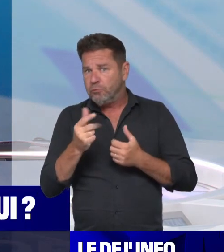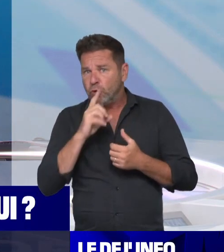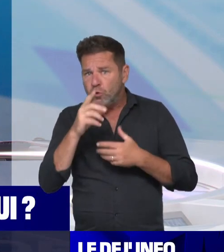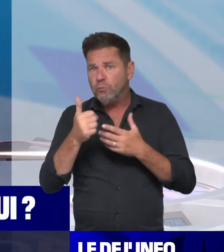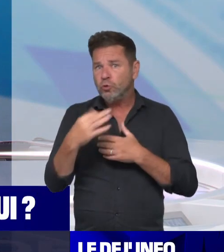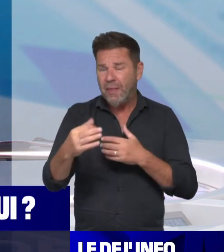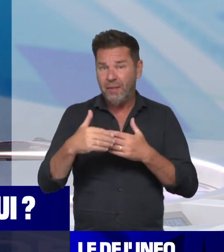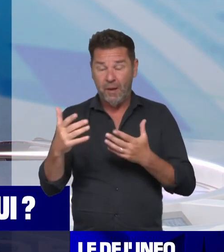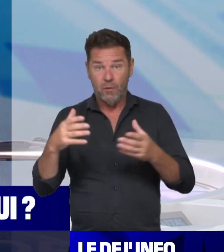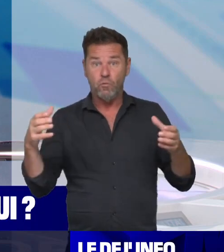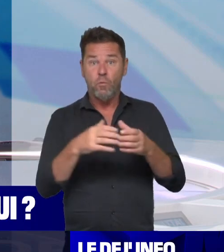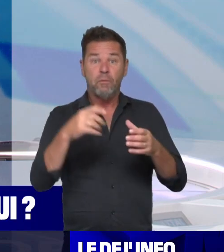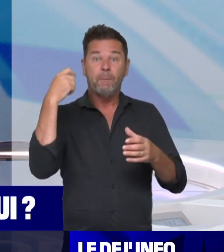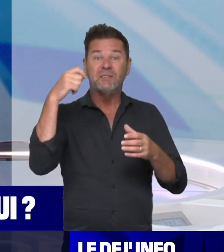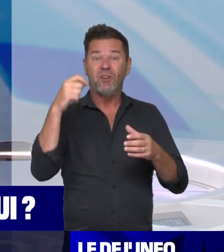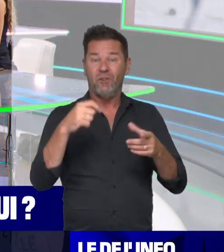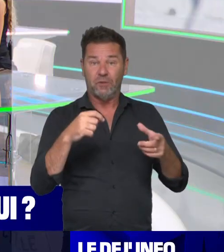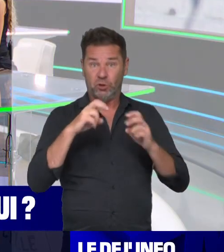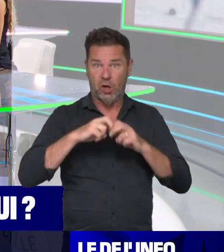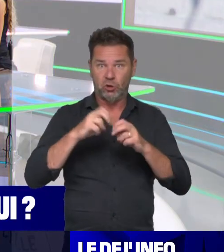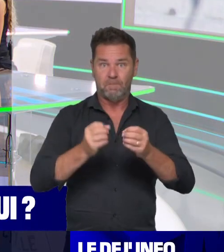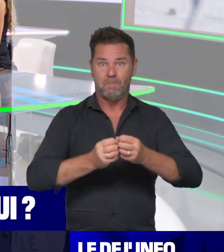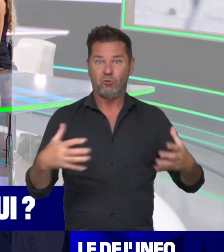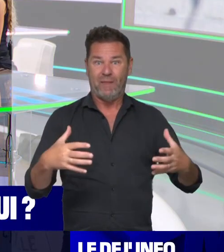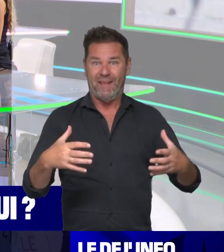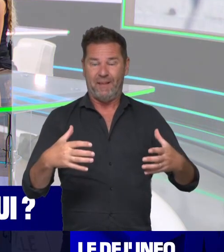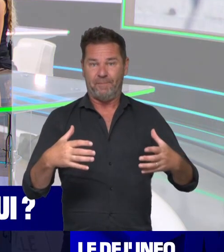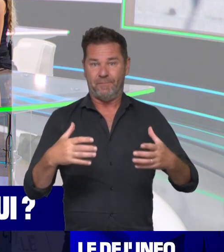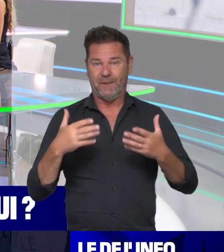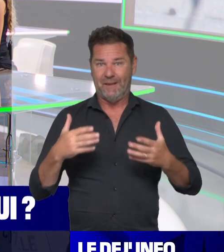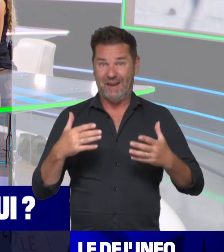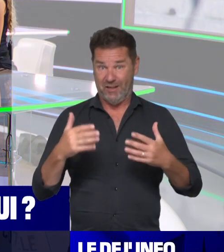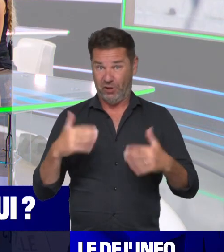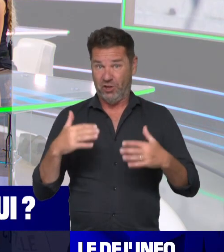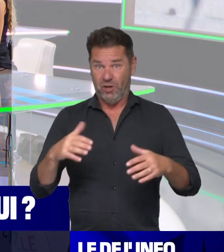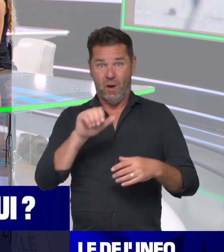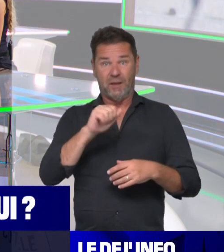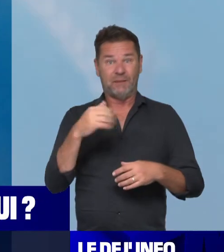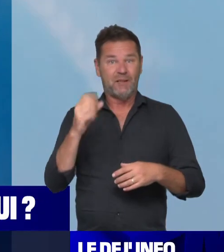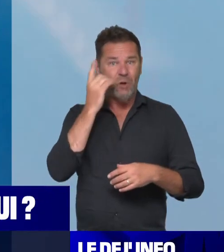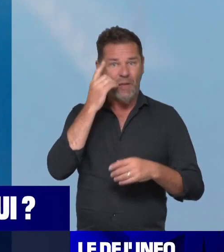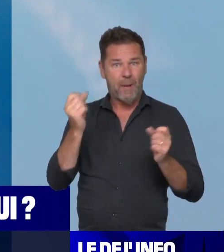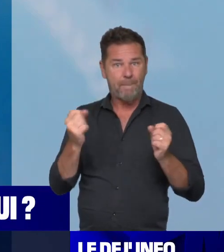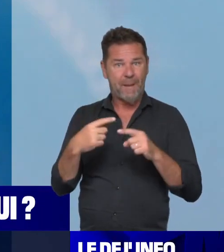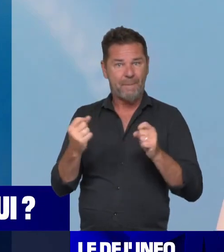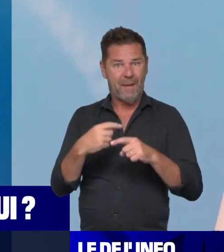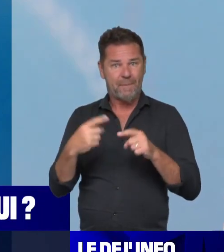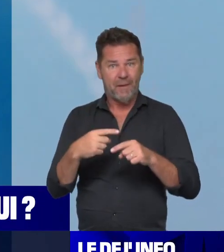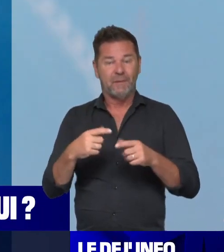présidentiel cherche de son côté une majorité, avec notamment un échange de SMS qui a été notamment du côté